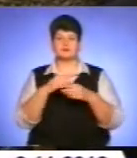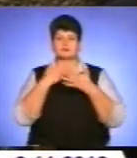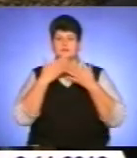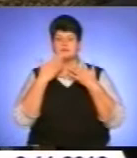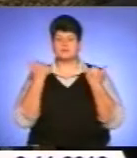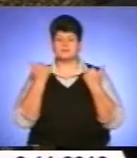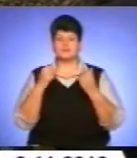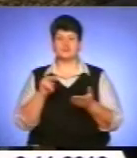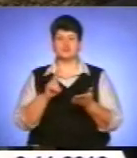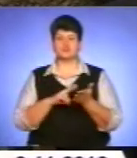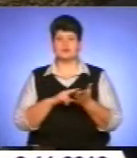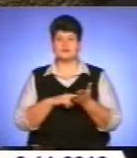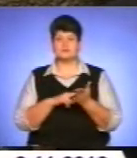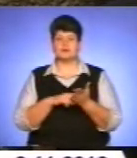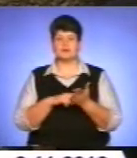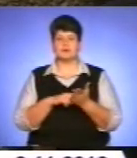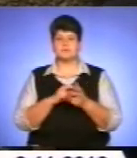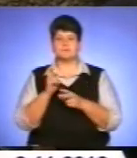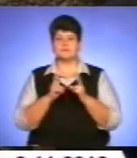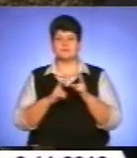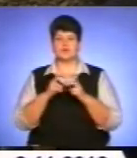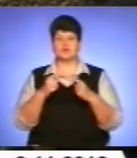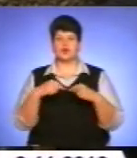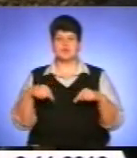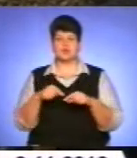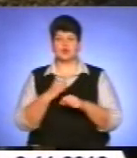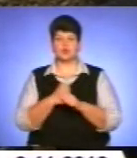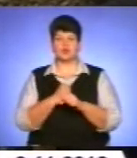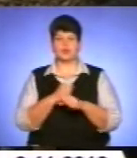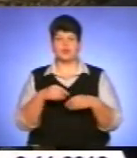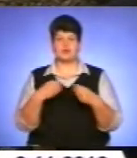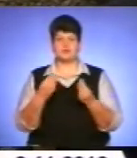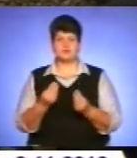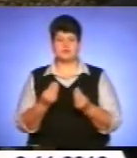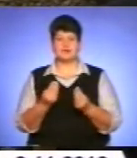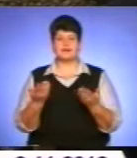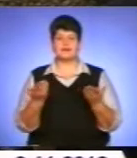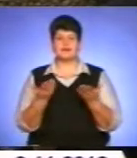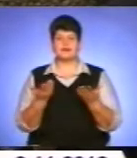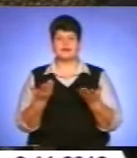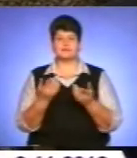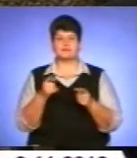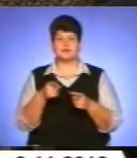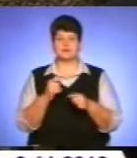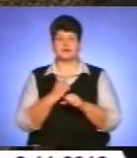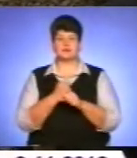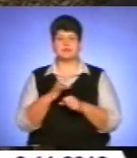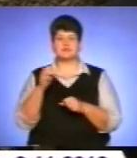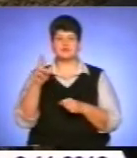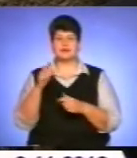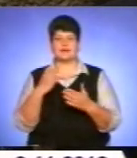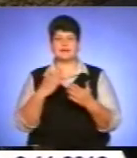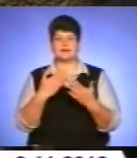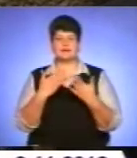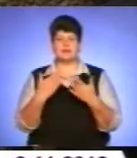відсутнє членство підприємств в організаціях роботодавців. Яким чином налагоджувати соціальний діалог на таких